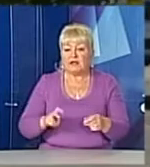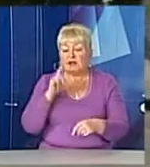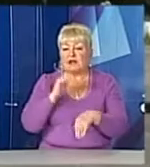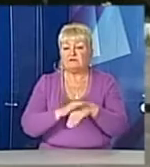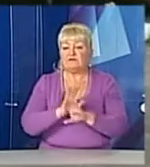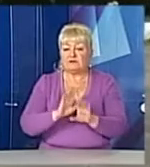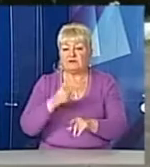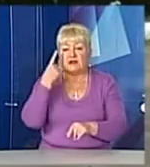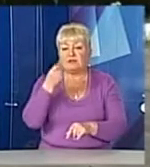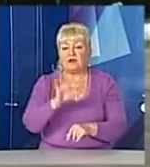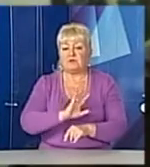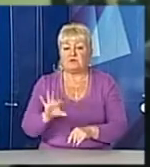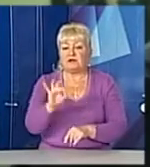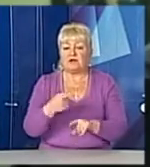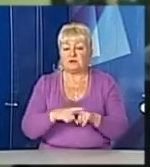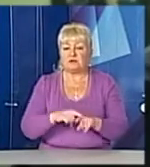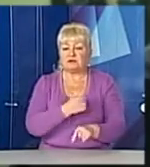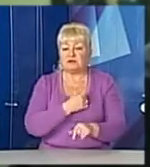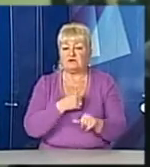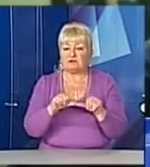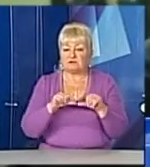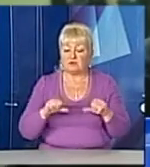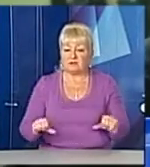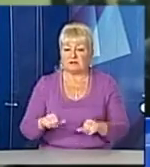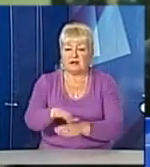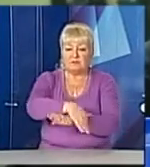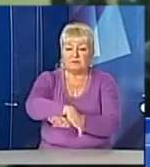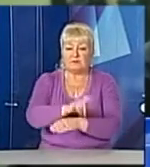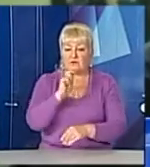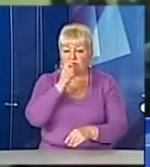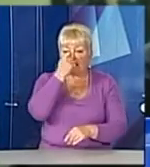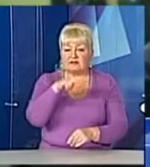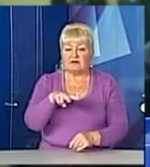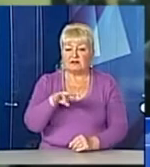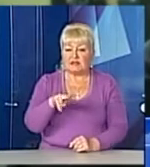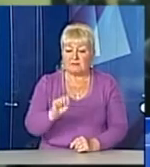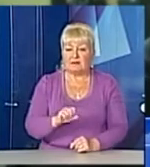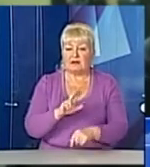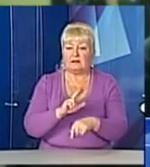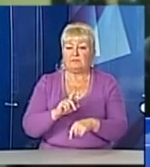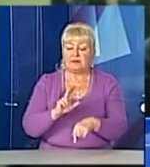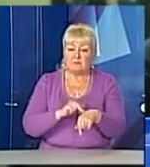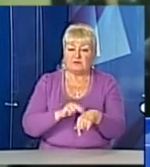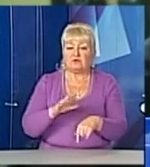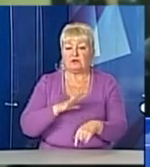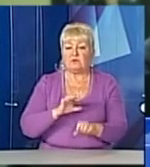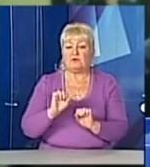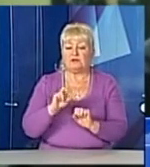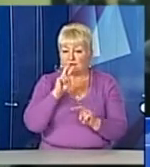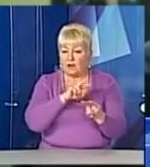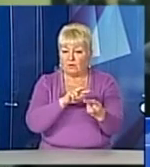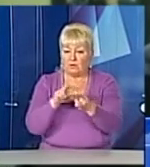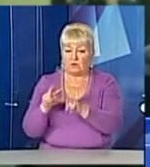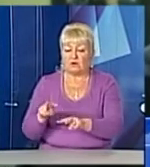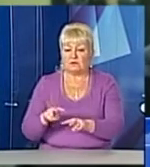Тим більше не повідомляли про це військомат. на провулку Кривали, патрульні перебували для охорони громадського порядку. Якихось